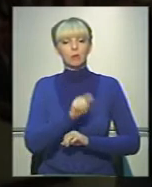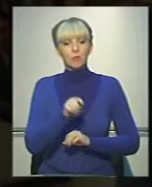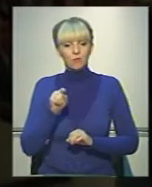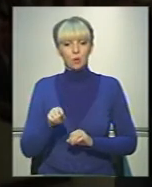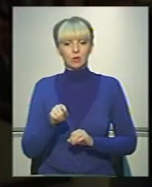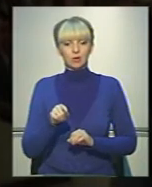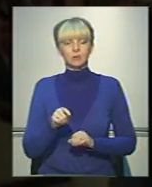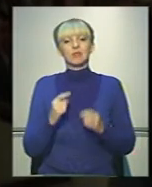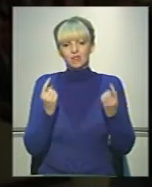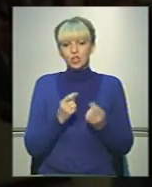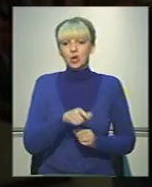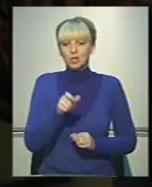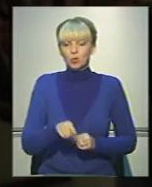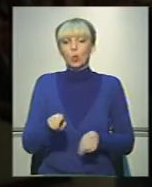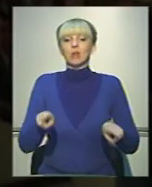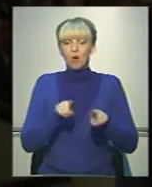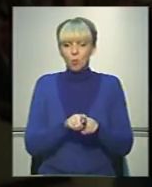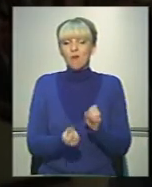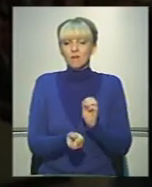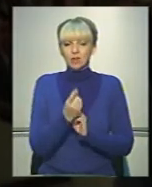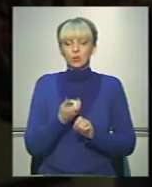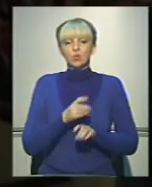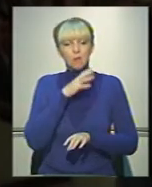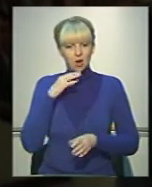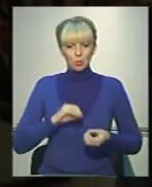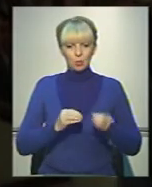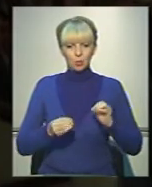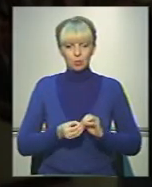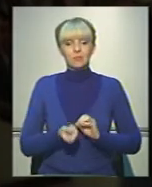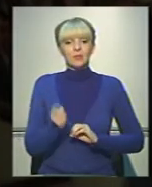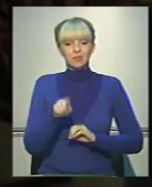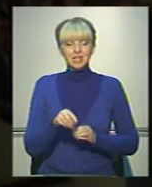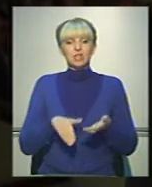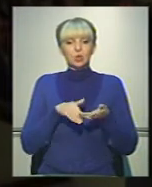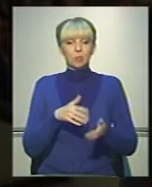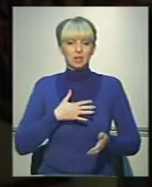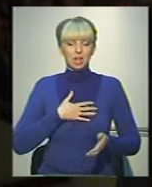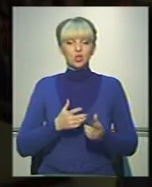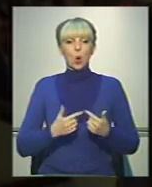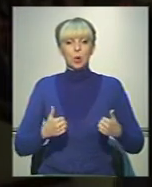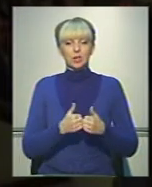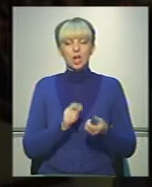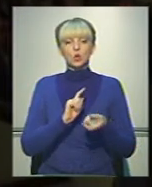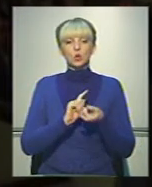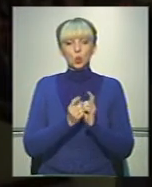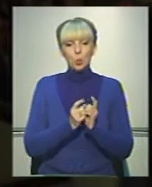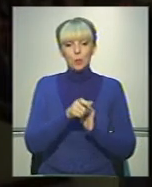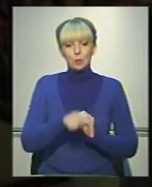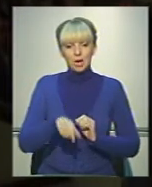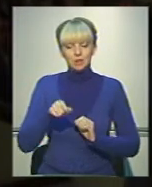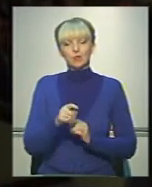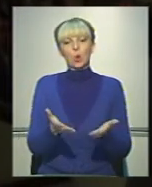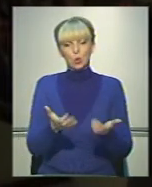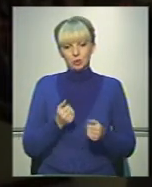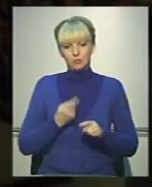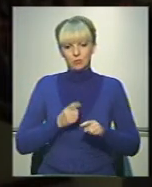звичайні люди, і у них також виникає дуже багато проблем. І оце з допомогою нашої організації, судоперекладачів, вони